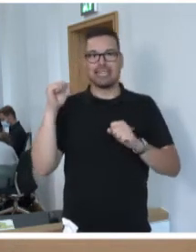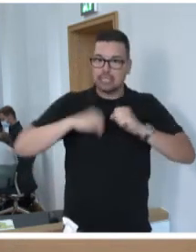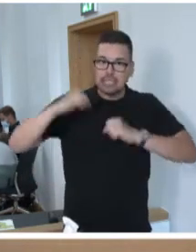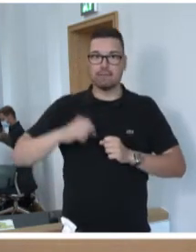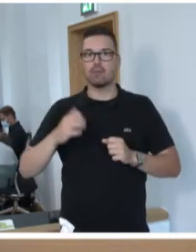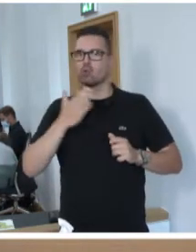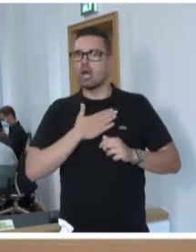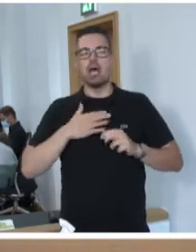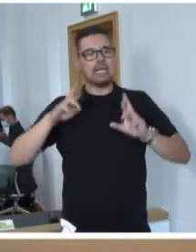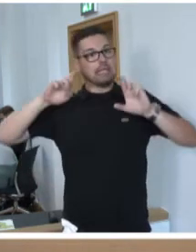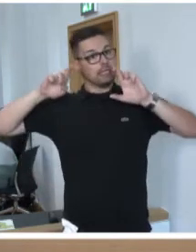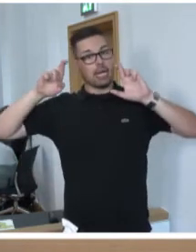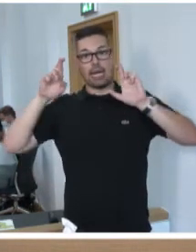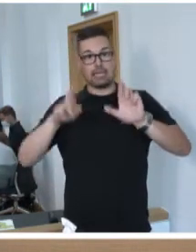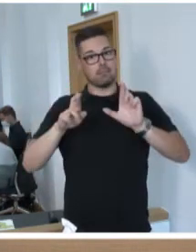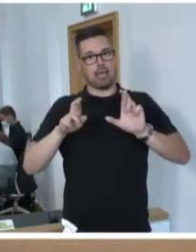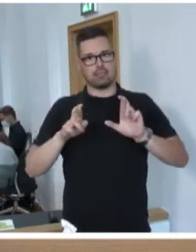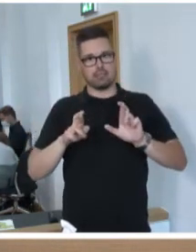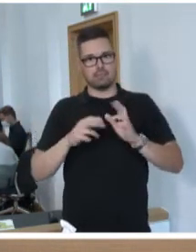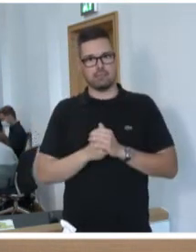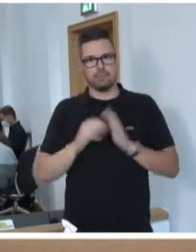verdient unsere Hochachtung und unsere Anerkennung.